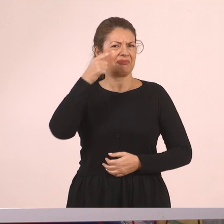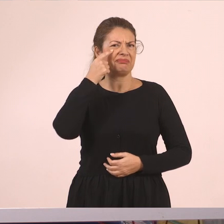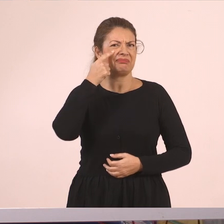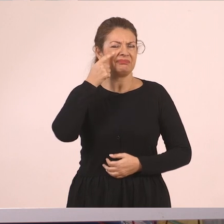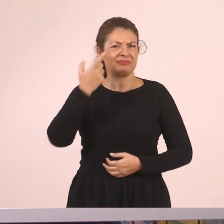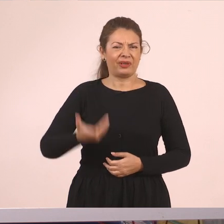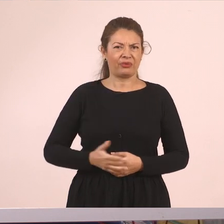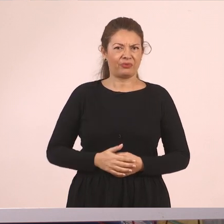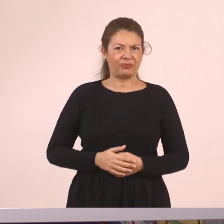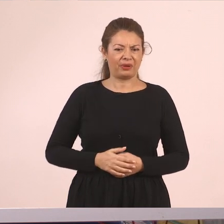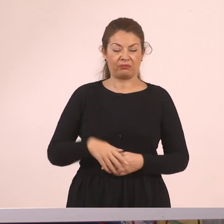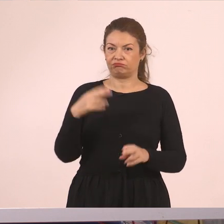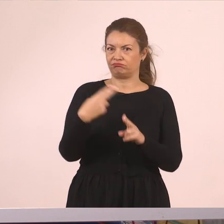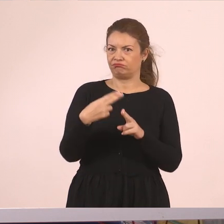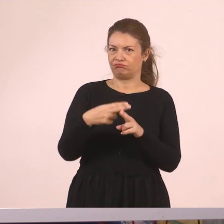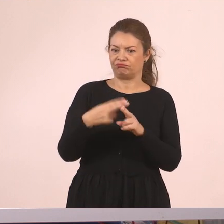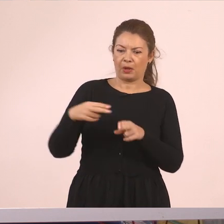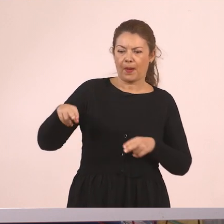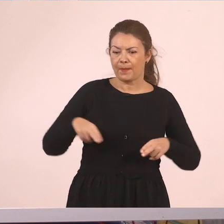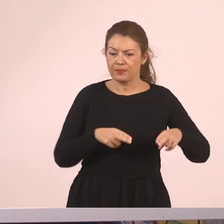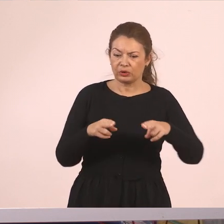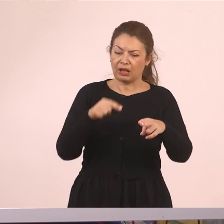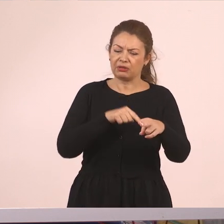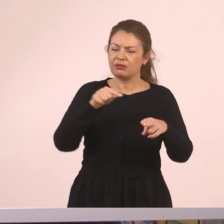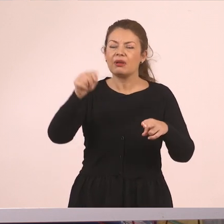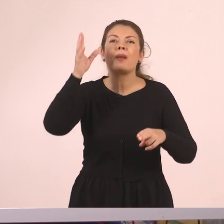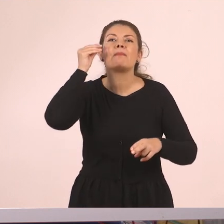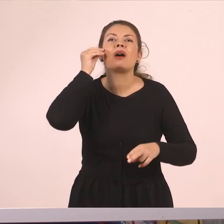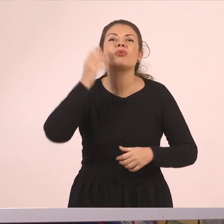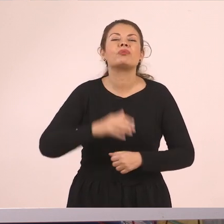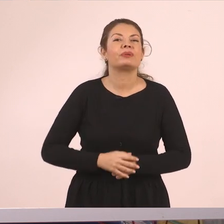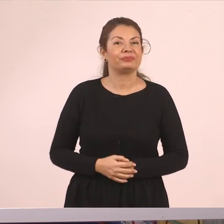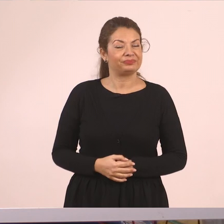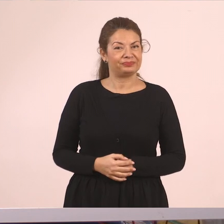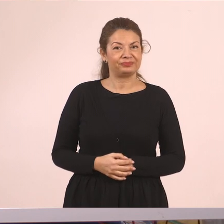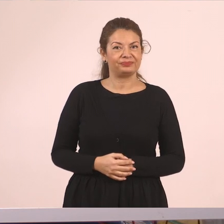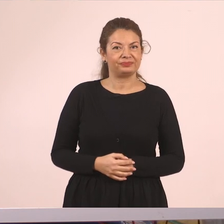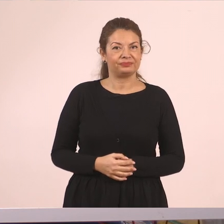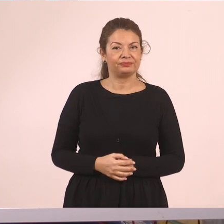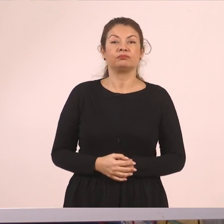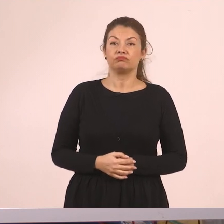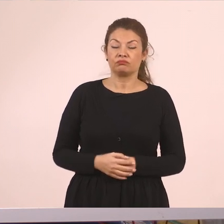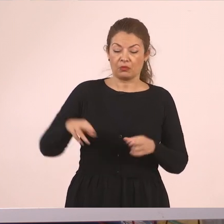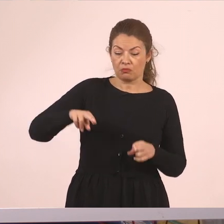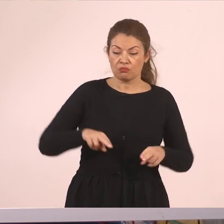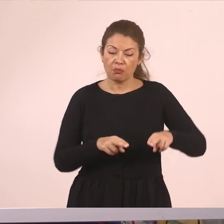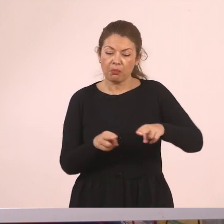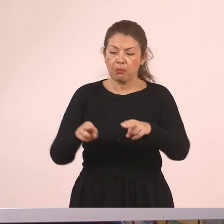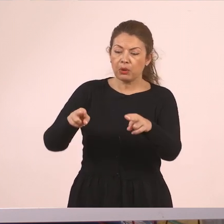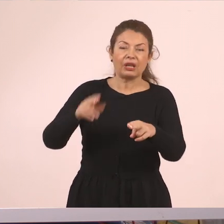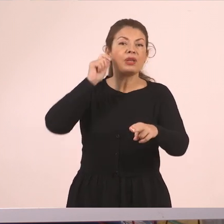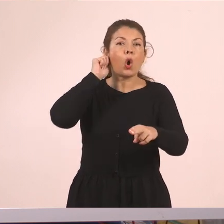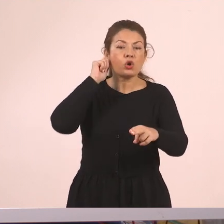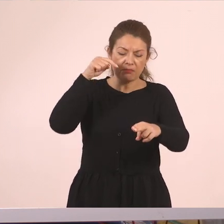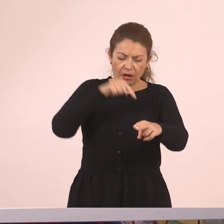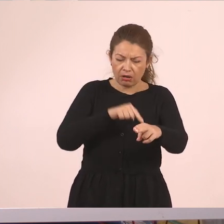λίγα εκεί κάποια πολύ σημαντικά στοιχεία για τα ποτάμια της πανέμορφης χώρας μας. Ποταμί λοιπόν, ποια είναι τα μέρη όμως των